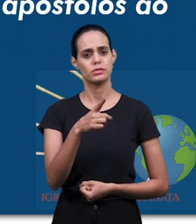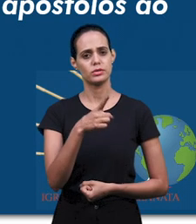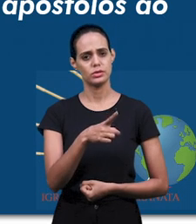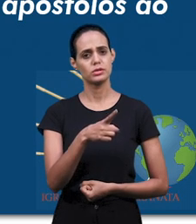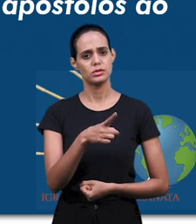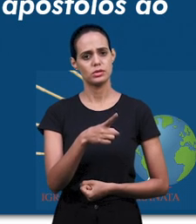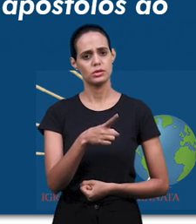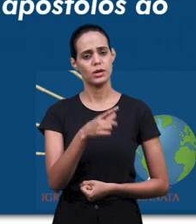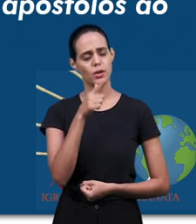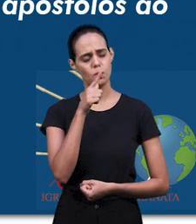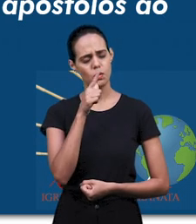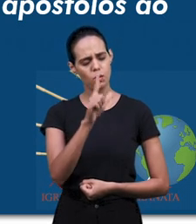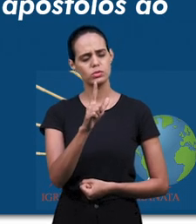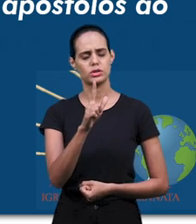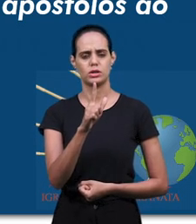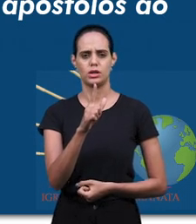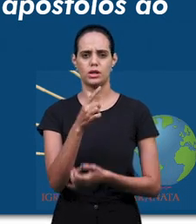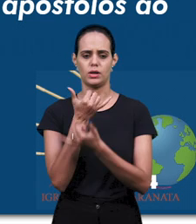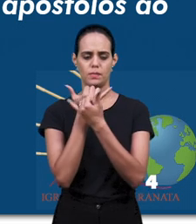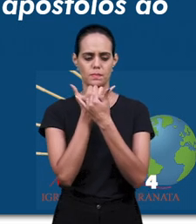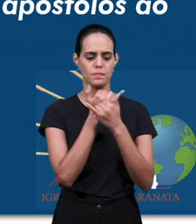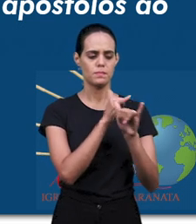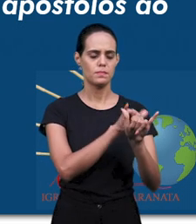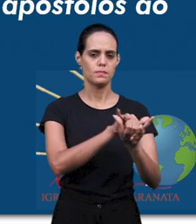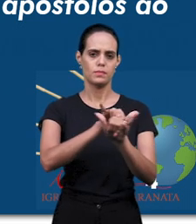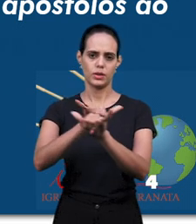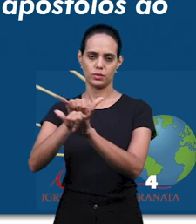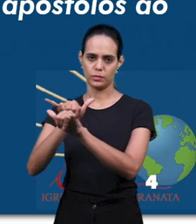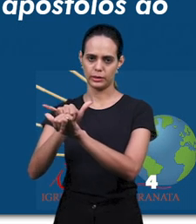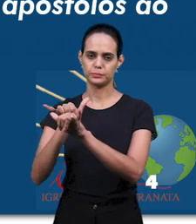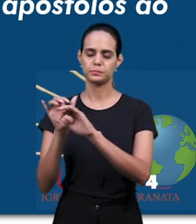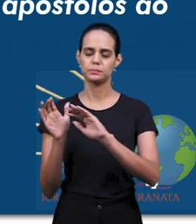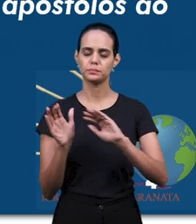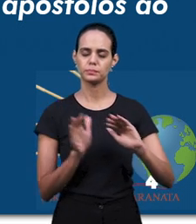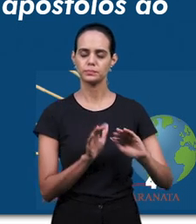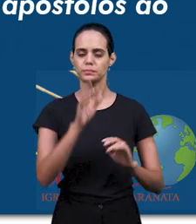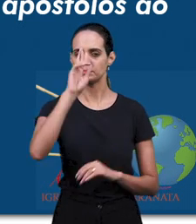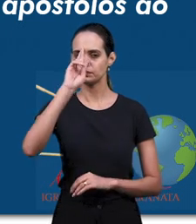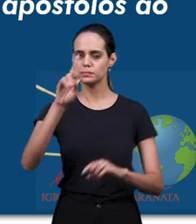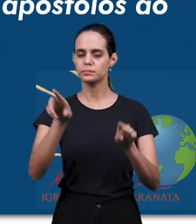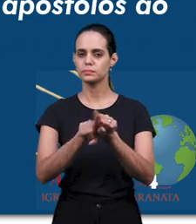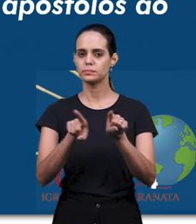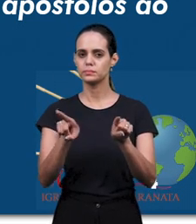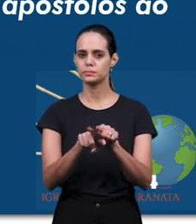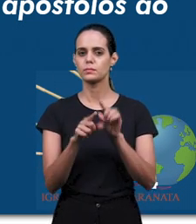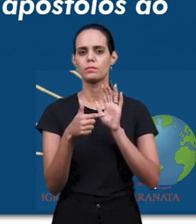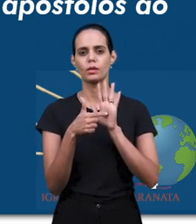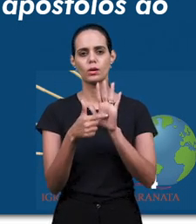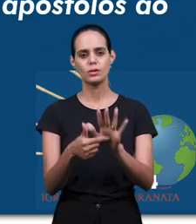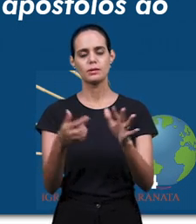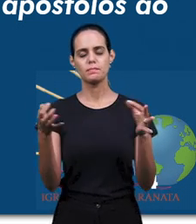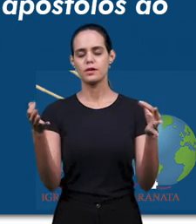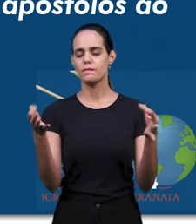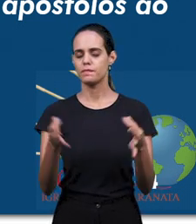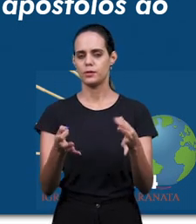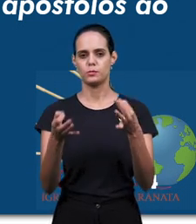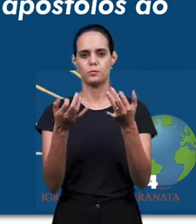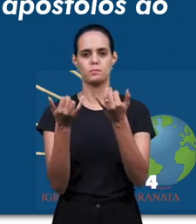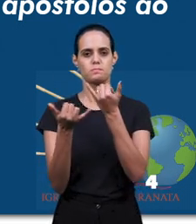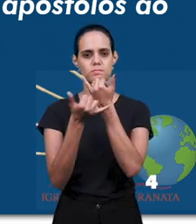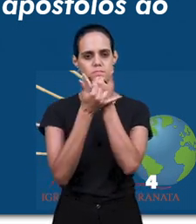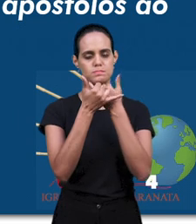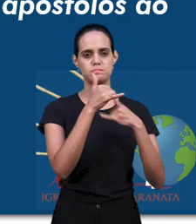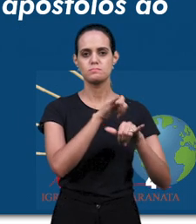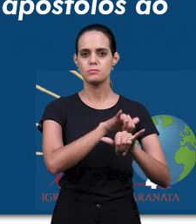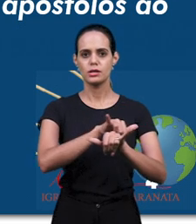Господь Иисус говорит о совершенстве прощения. Посмотрите, какую интересную